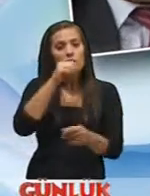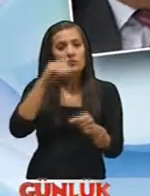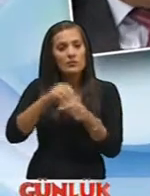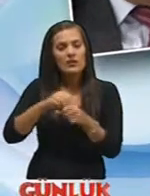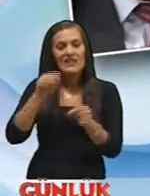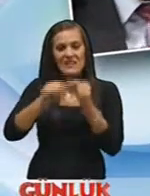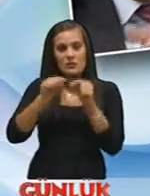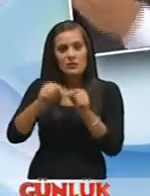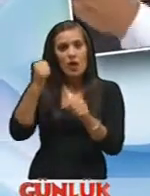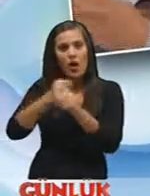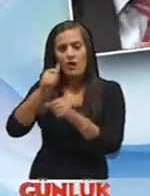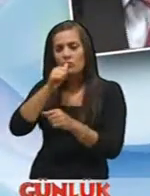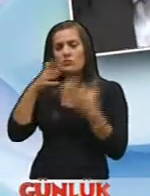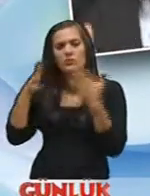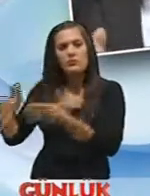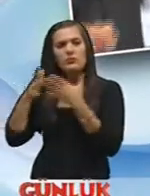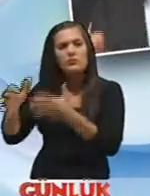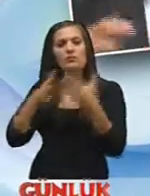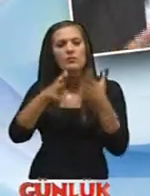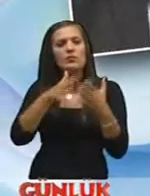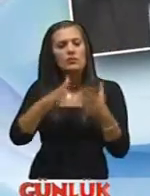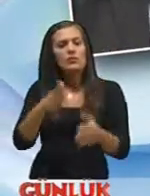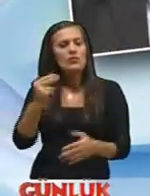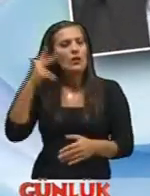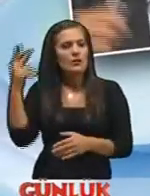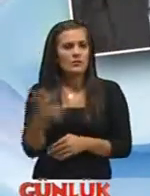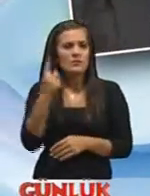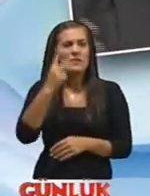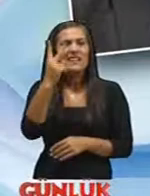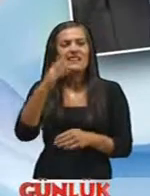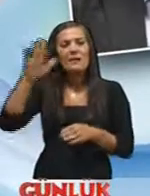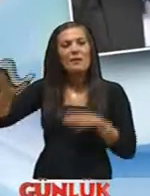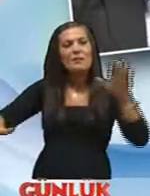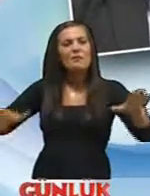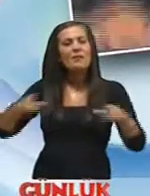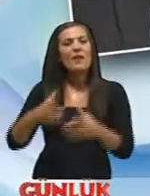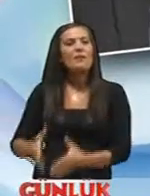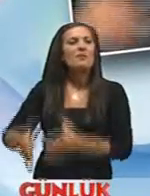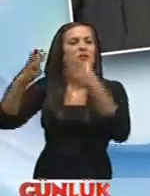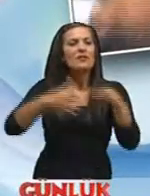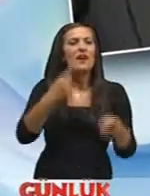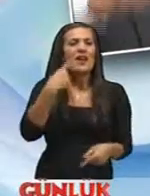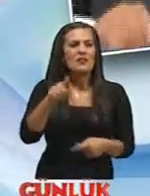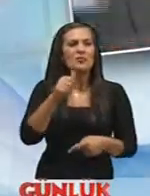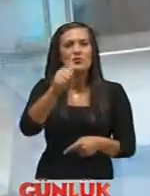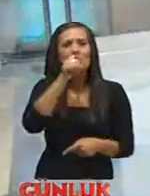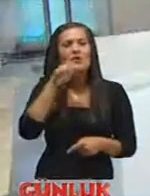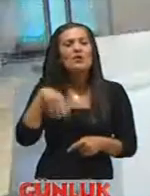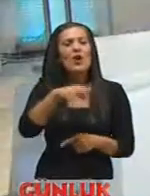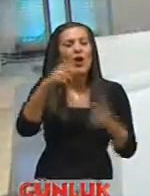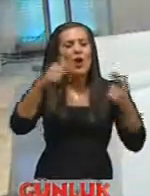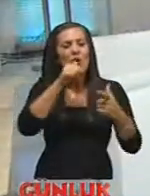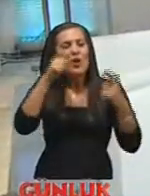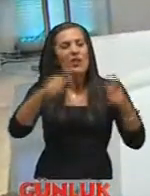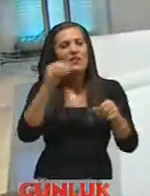ayağındaki gölet de inanılmaz bir süratle gidiyor. Bir tek burada iki bacak eksik. O da nedir? Su Geçitköy göletine kadar evet